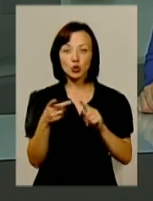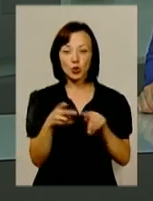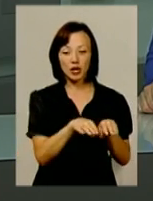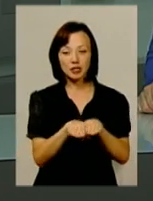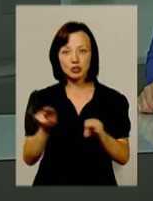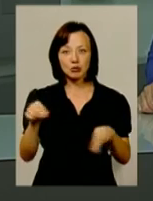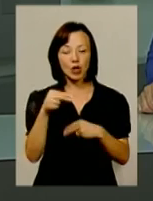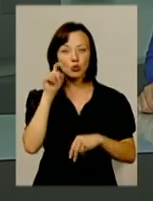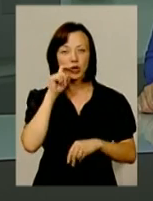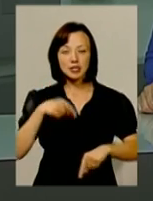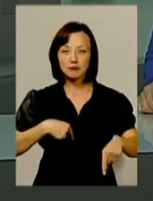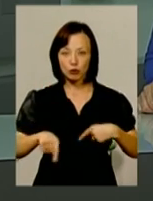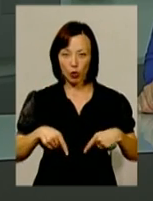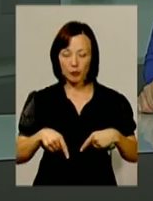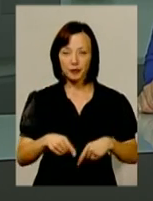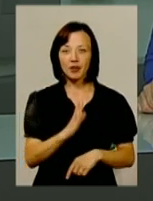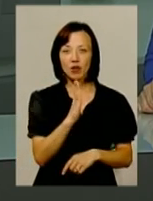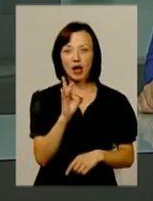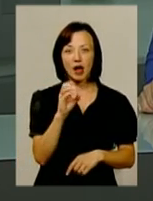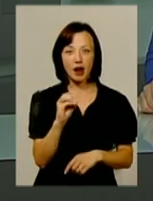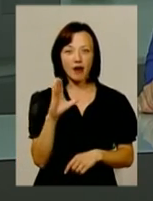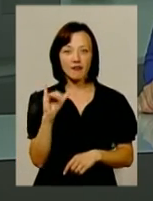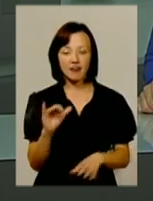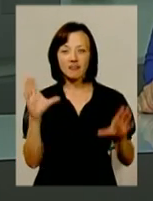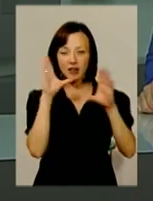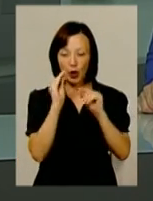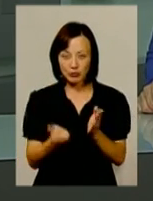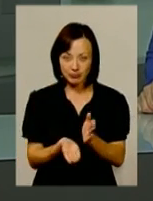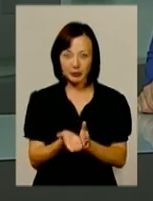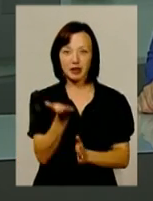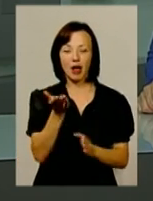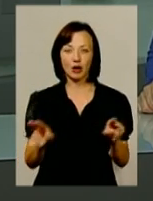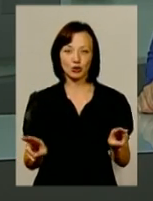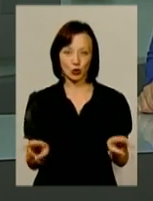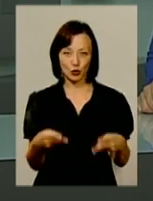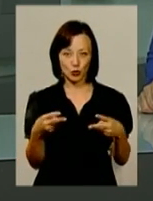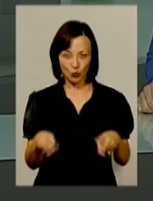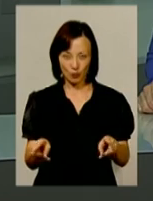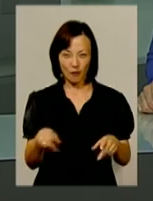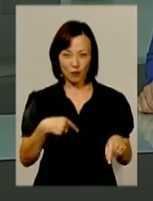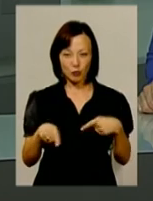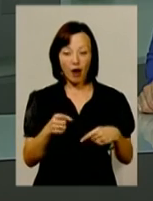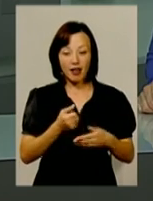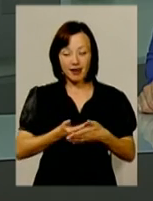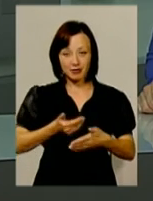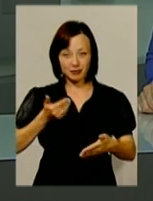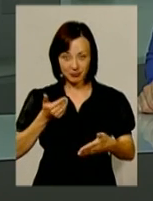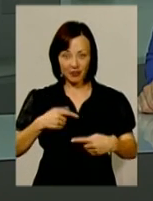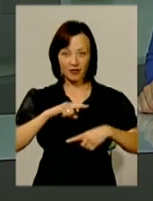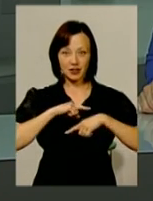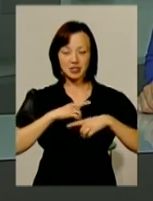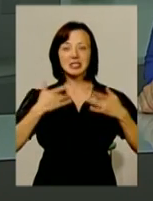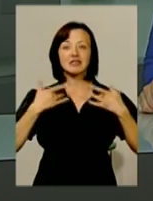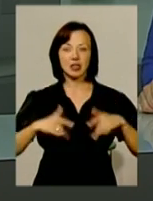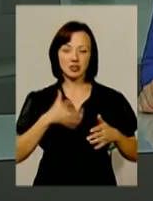чемпіонату України з футболу. Володимирові Реві вдалося підняти клуб з дна турнірної таблиці. Проте за тур до фінішу першості він